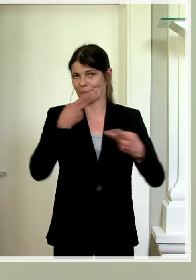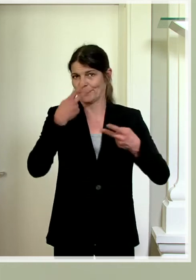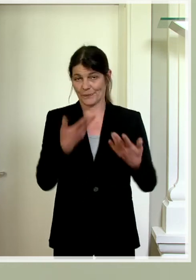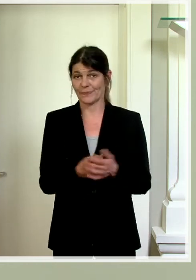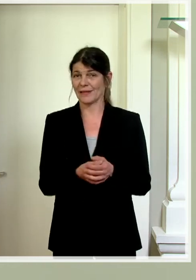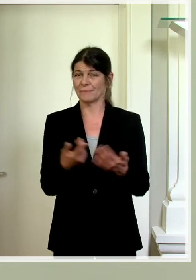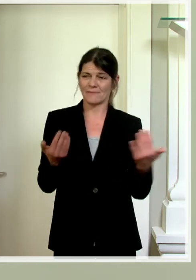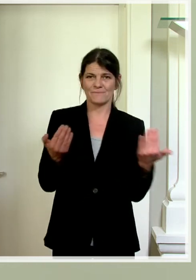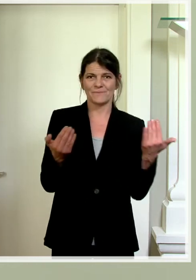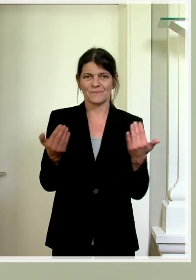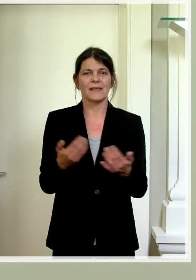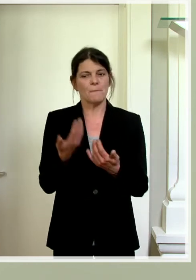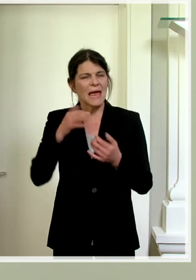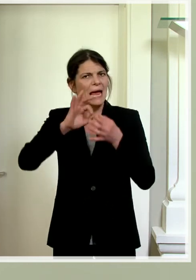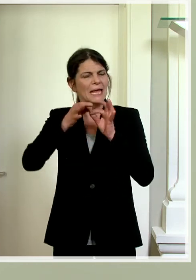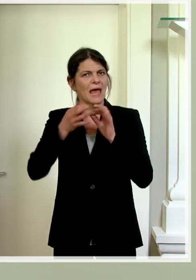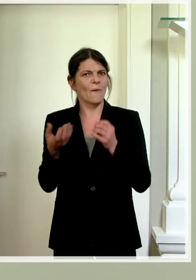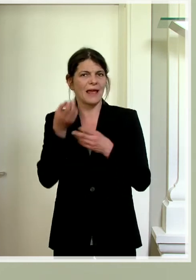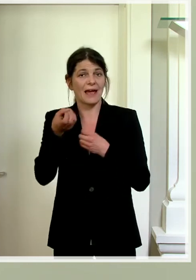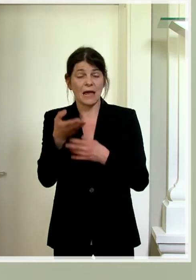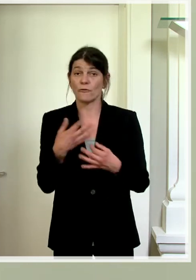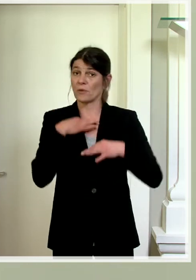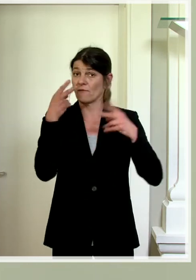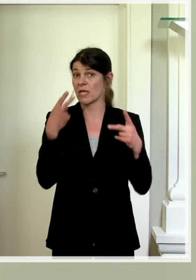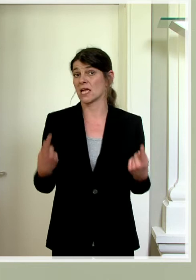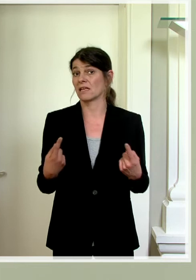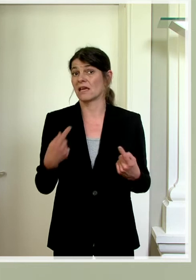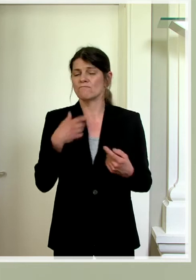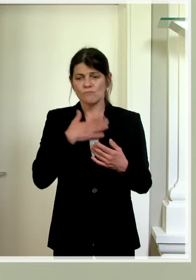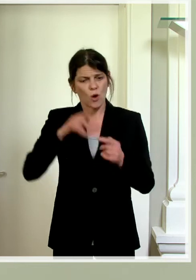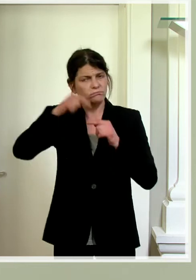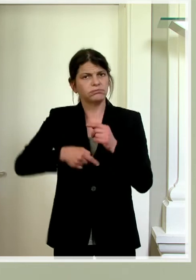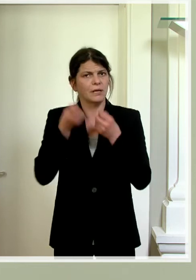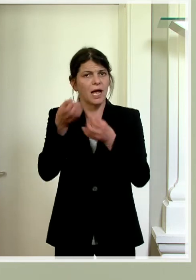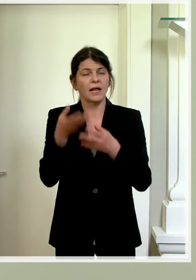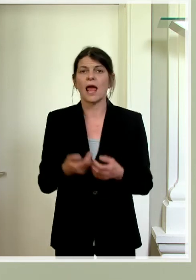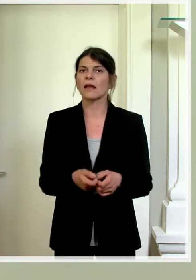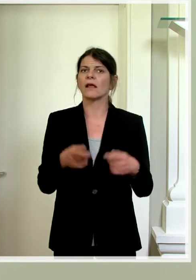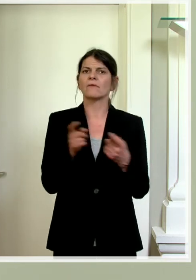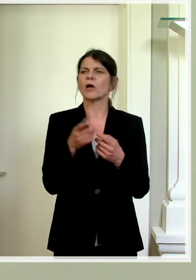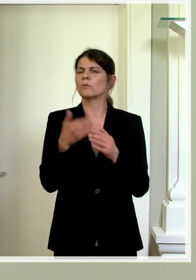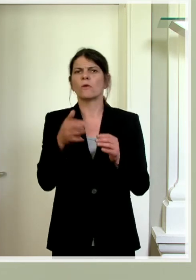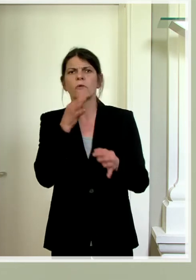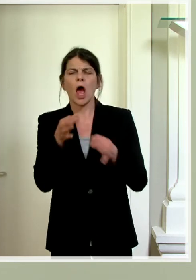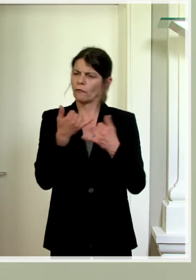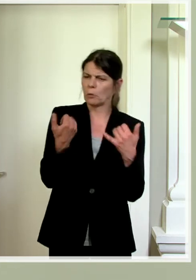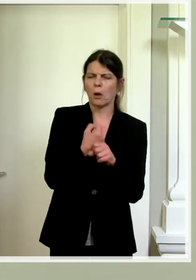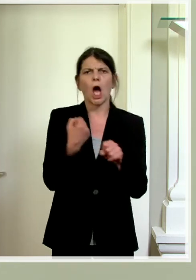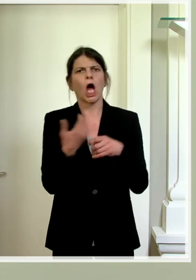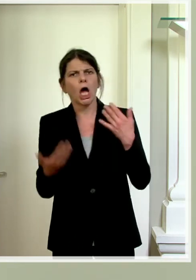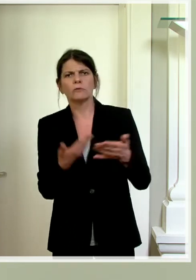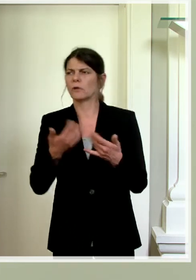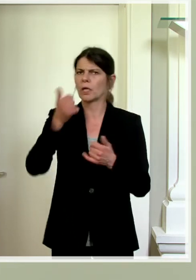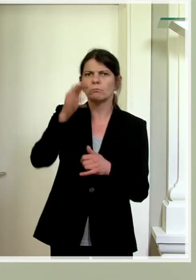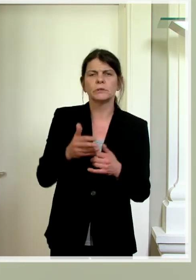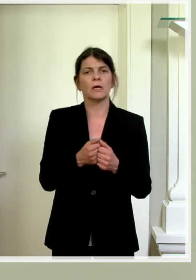Das ist vielleicht eine bisschen eine ausführliche Erklärung, aber es ist mir wichtig, darauf einzugehen, weil da immer wieder Fragen kommen, wie wird denn das gemacht und weil auch nicht